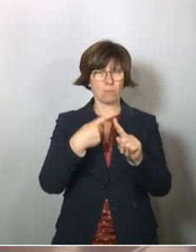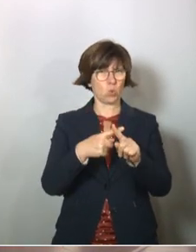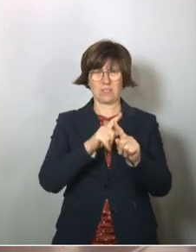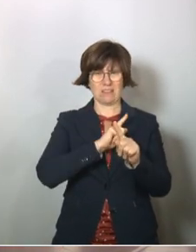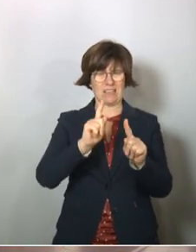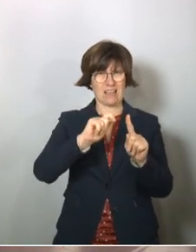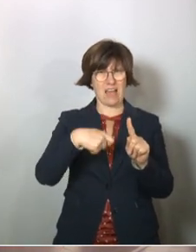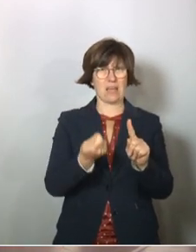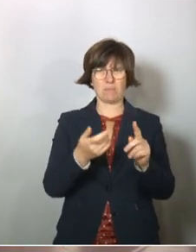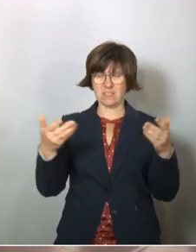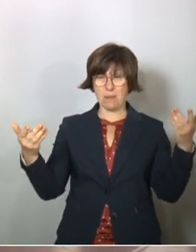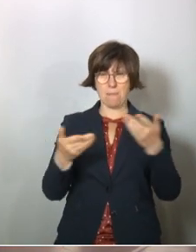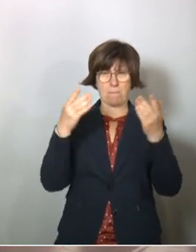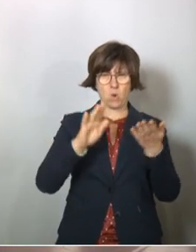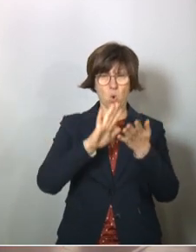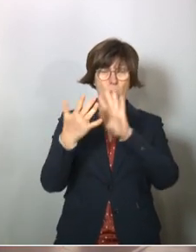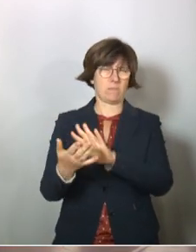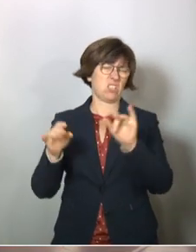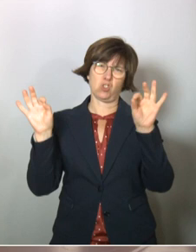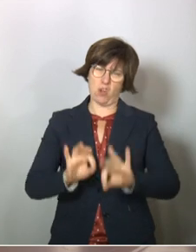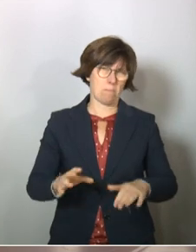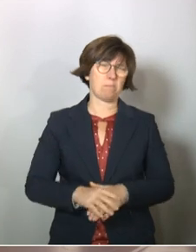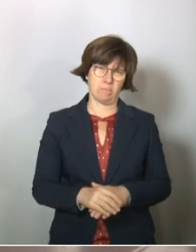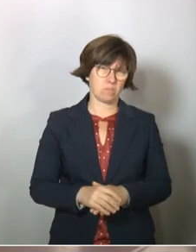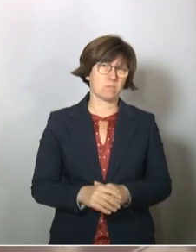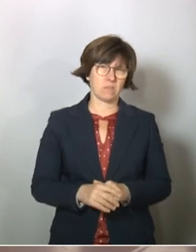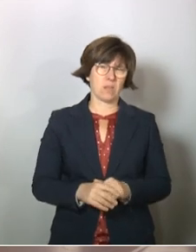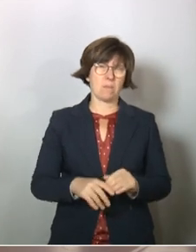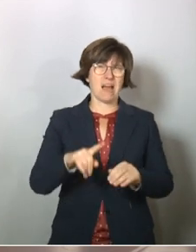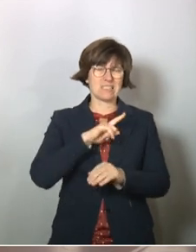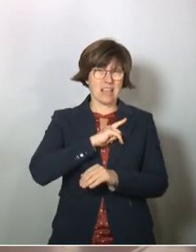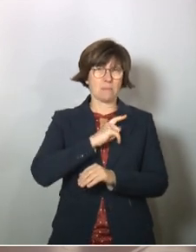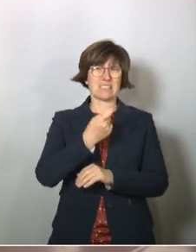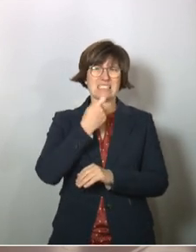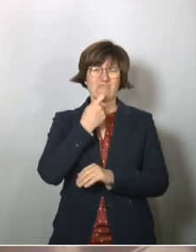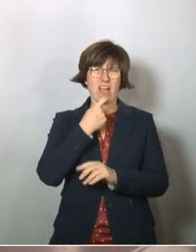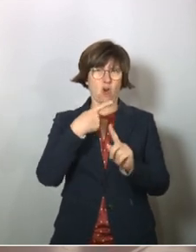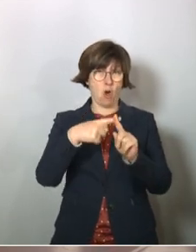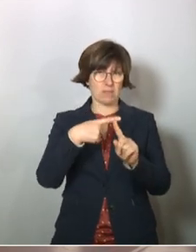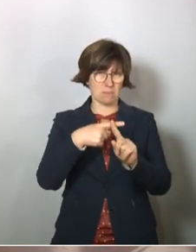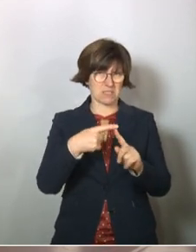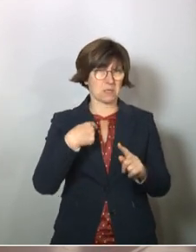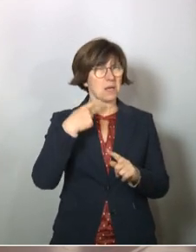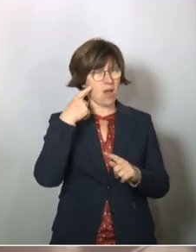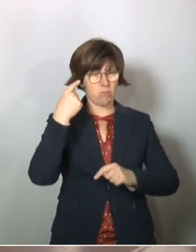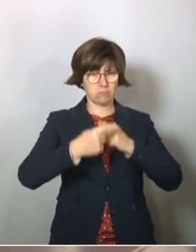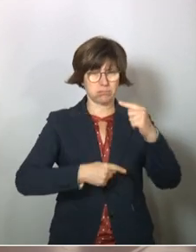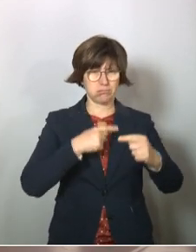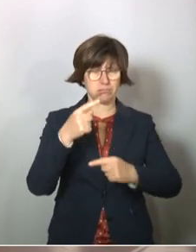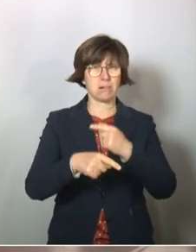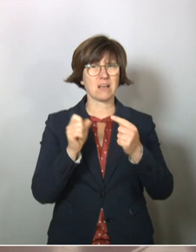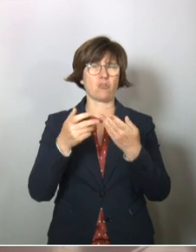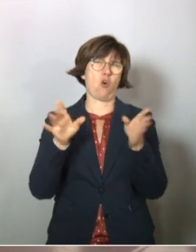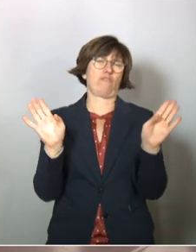Schlussfolgerung das Gegenteil wird. Das wäre verheerend. Aber da ich Zweckoptimist bin, glaube ich daran, dass wir